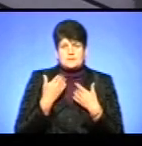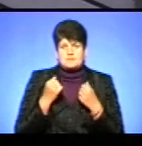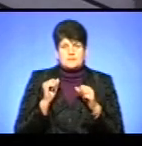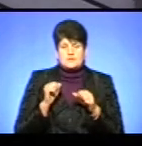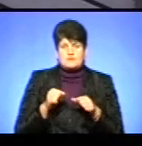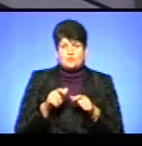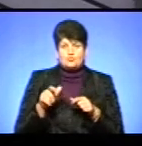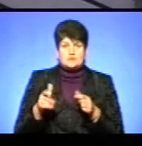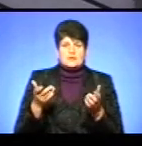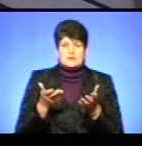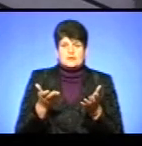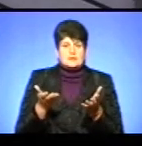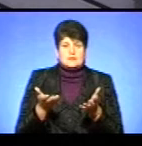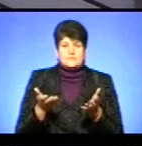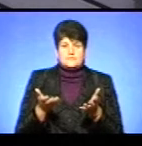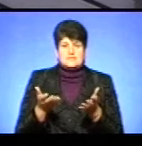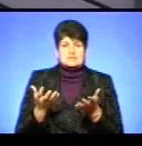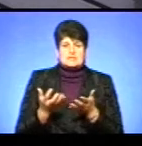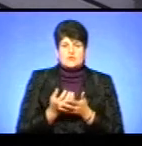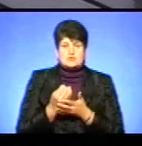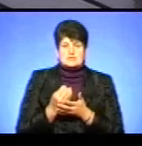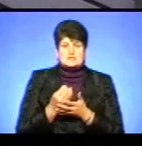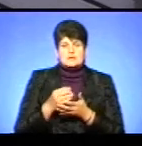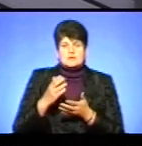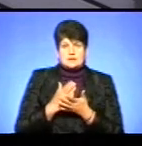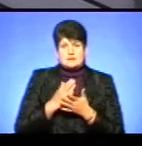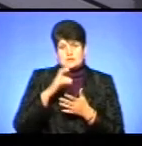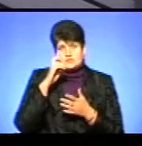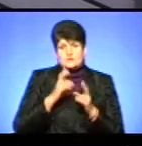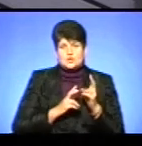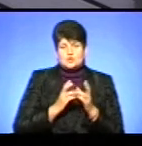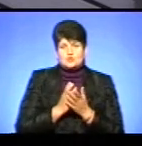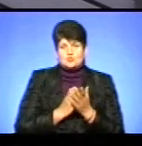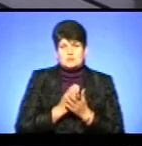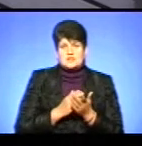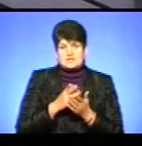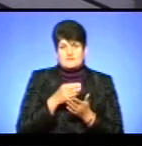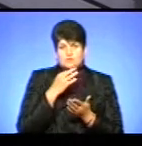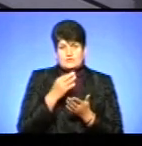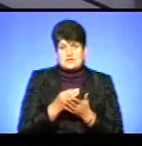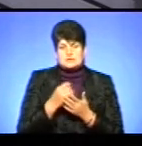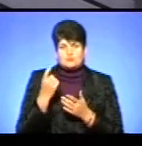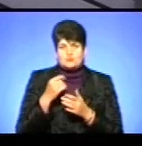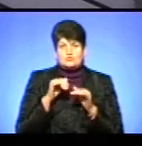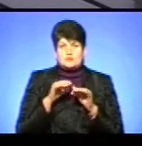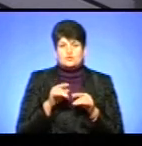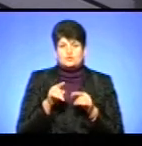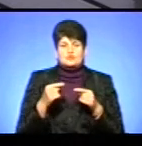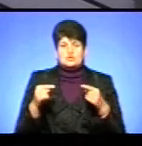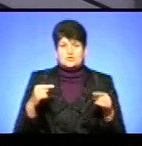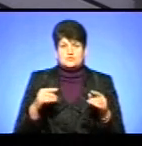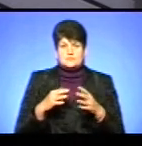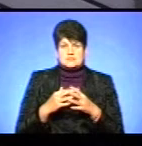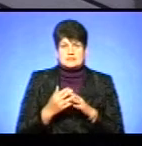знаєте, люди, які знаходяться на державній службі, є відповідальній господарській діяльність того чи іншого населеного